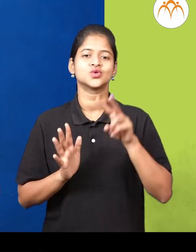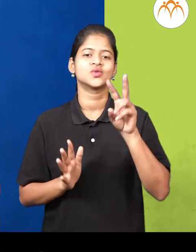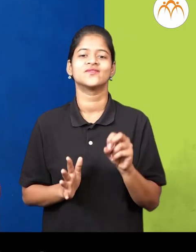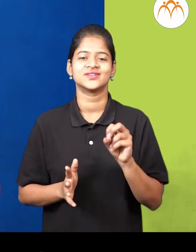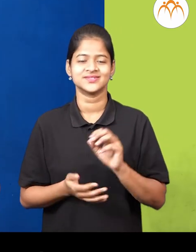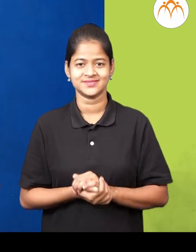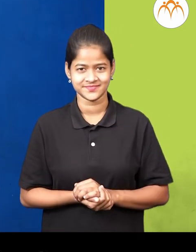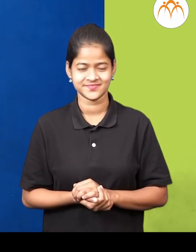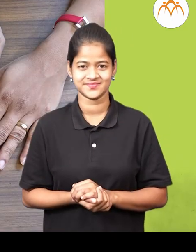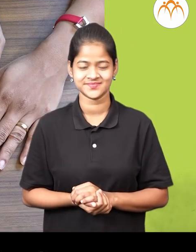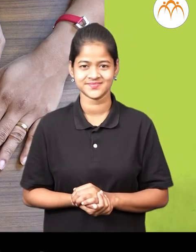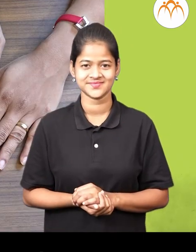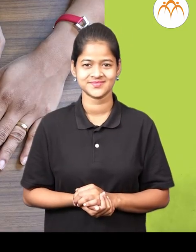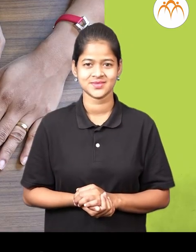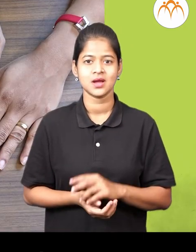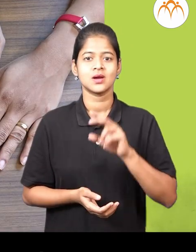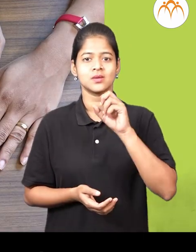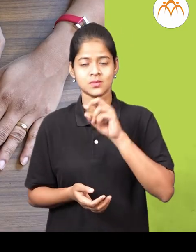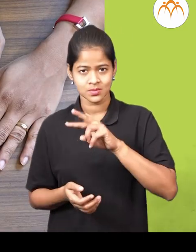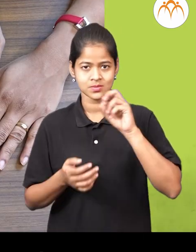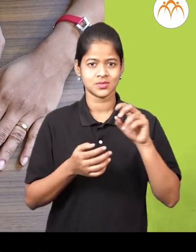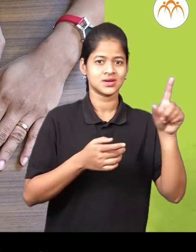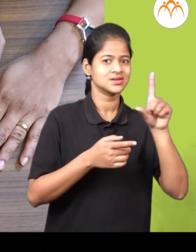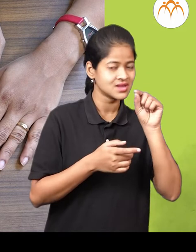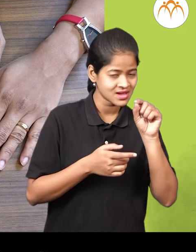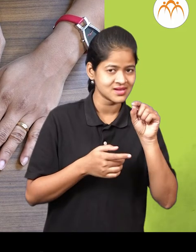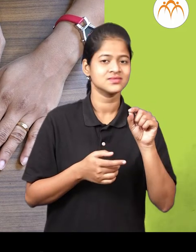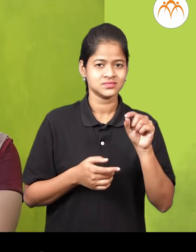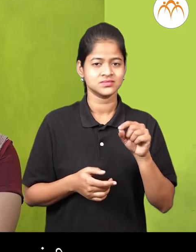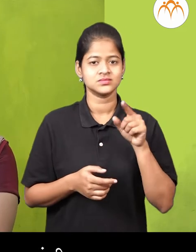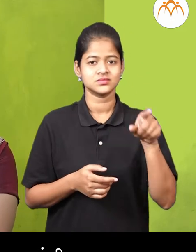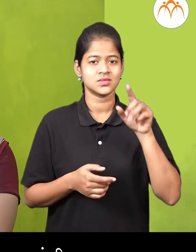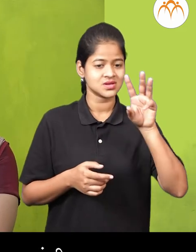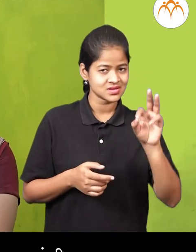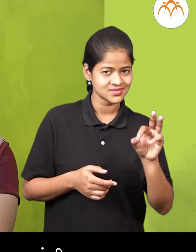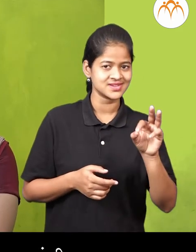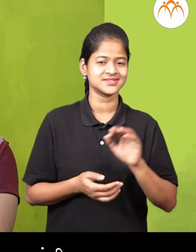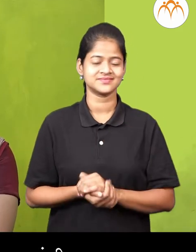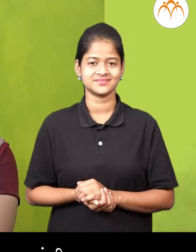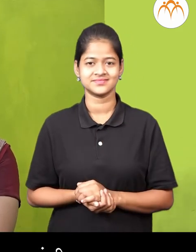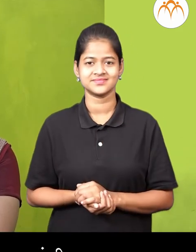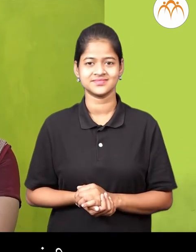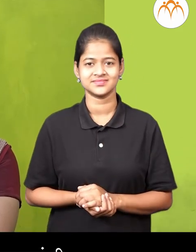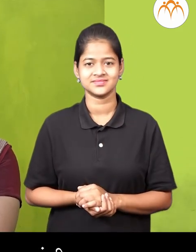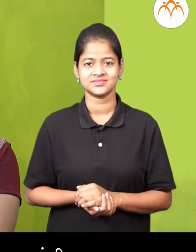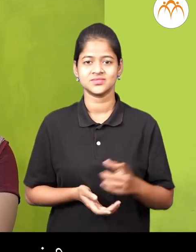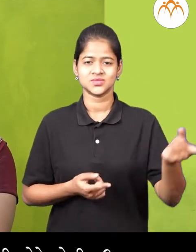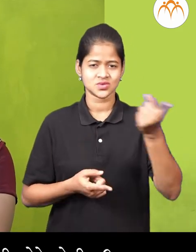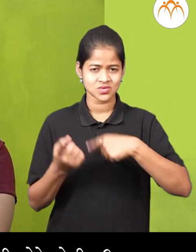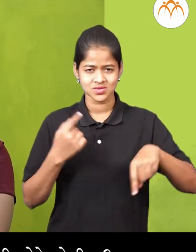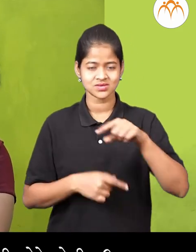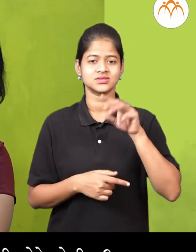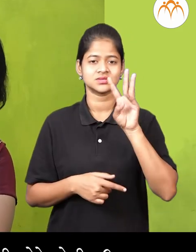20 अधिक 10 बरोबर 30 सरवांची मिलून 30 आता मला सांगा आपले सगयांची